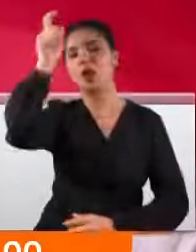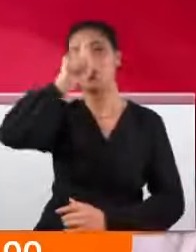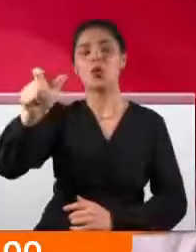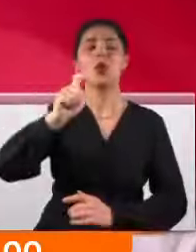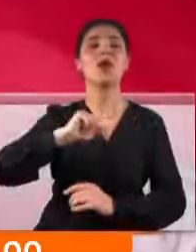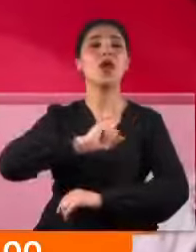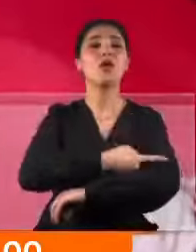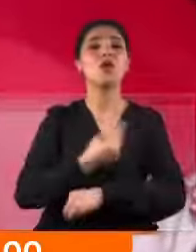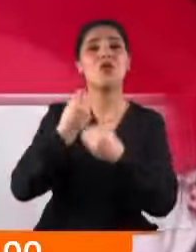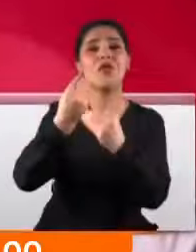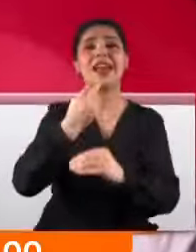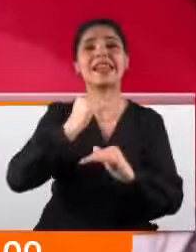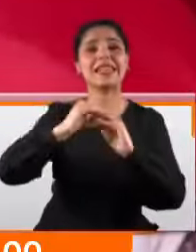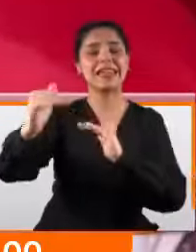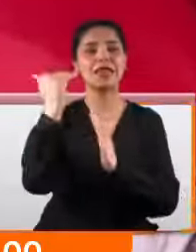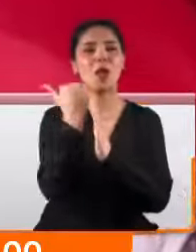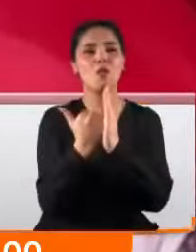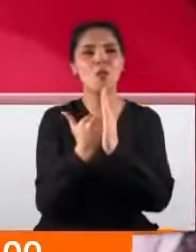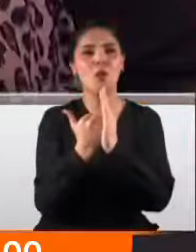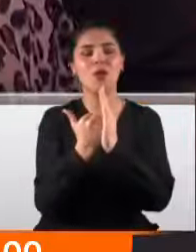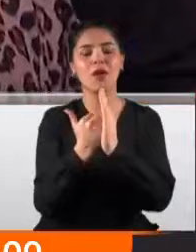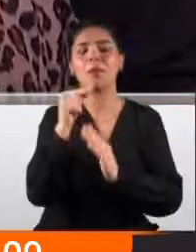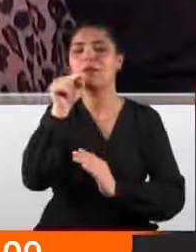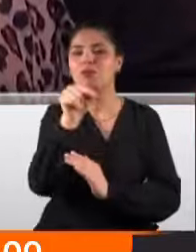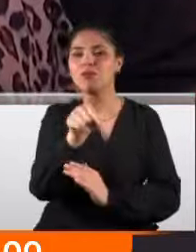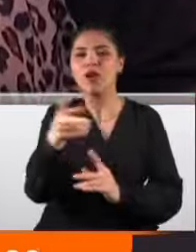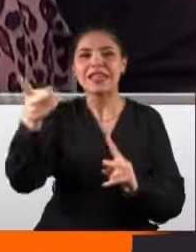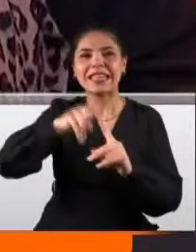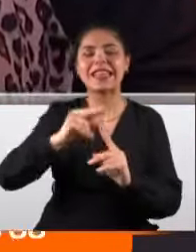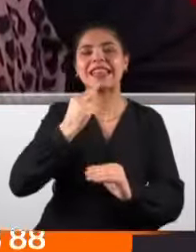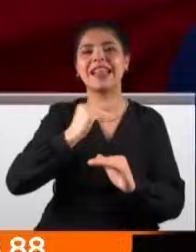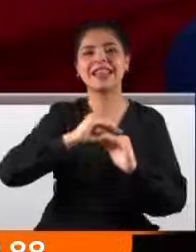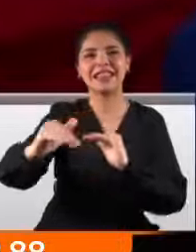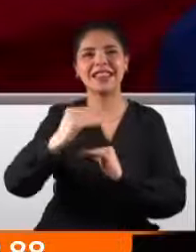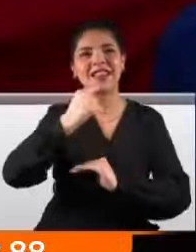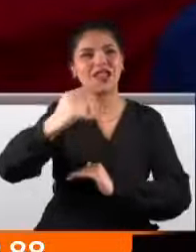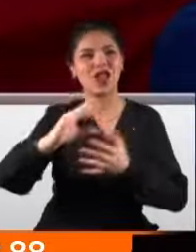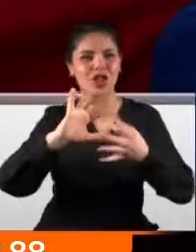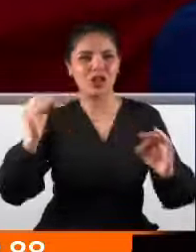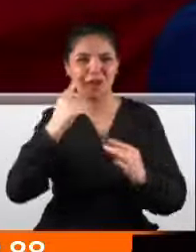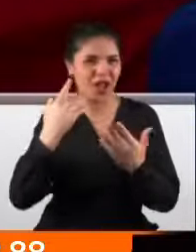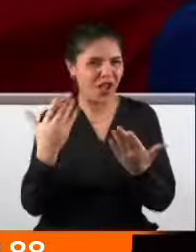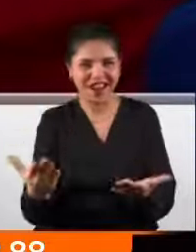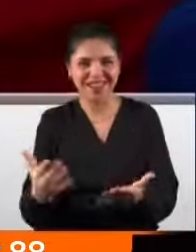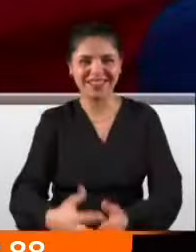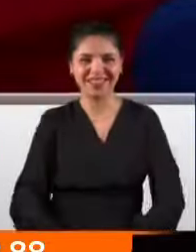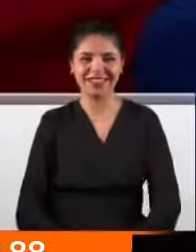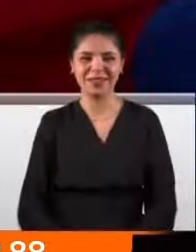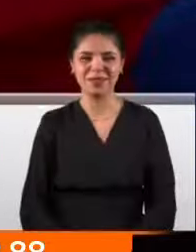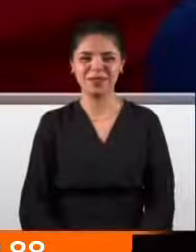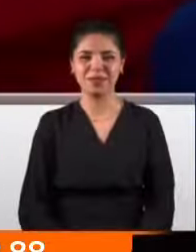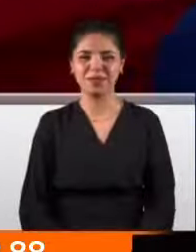programına katılan kadınların ortak mesajıydı bu. Dünya Kadınlar Günü kutlu olsun. Hakikaten emekçiyiz. 7-24